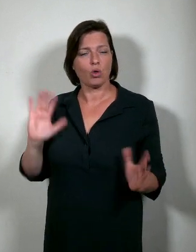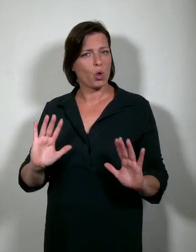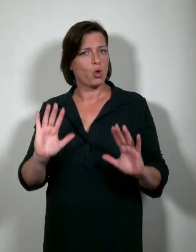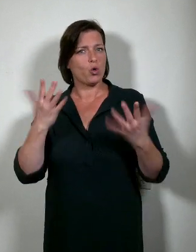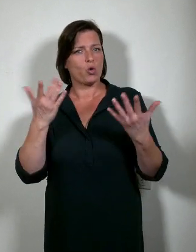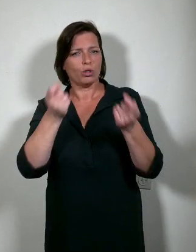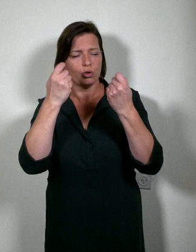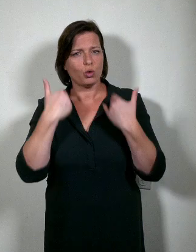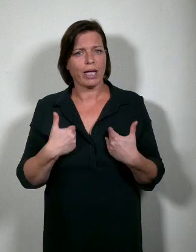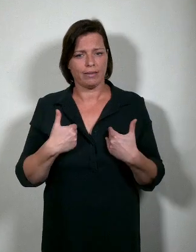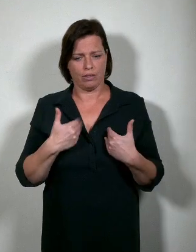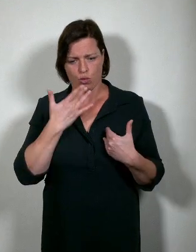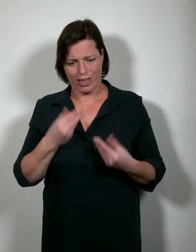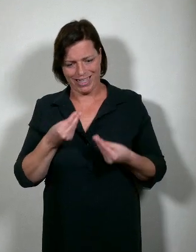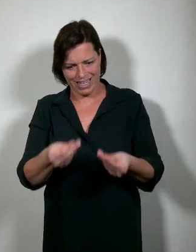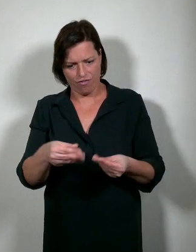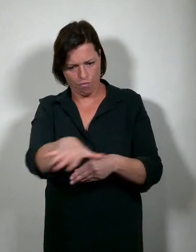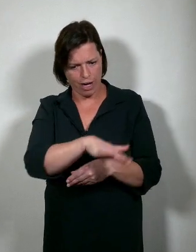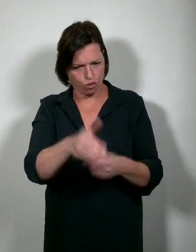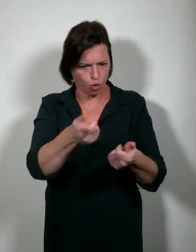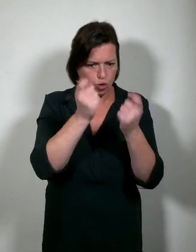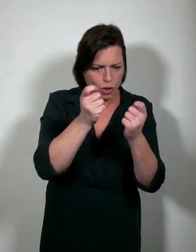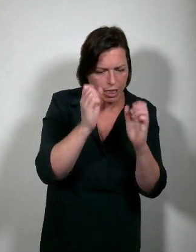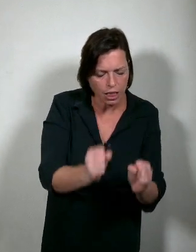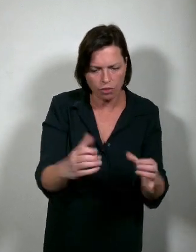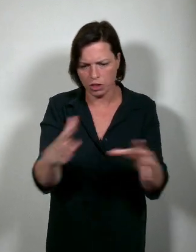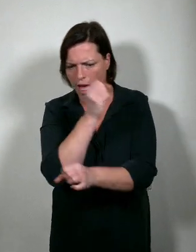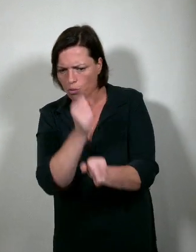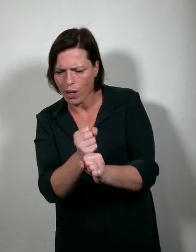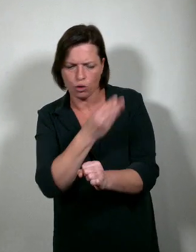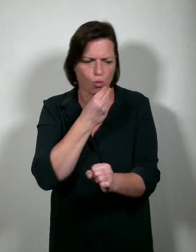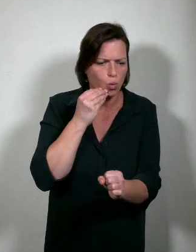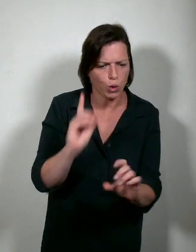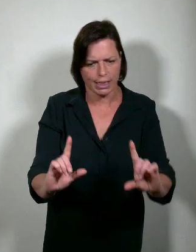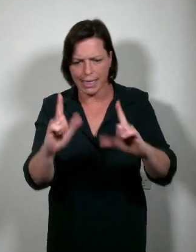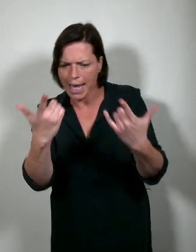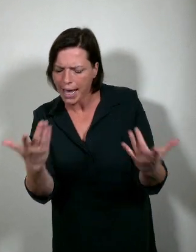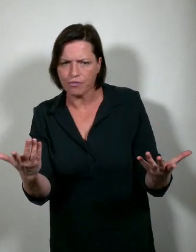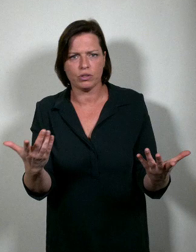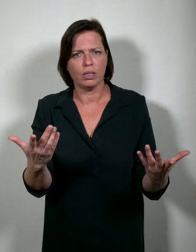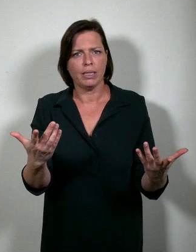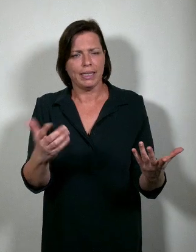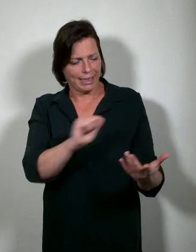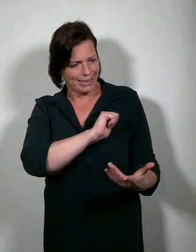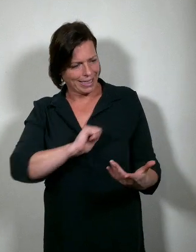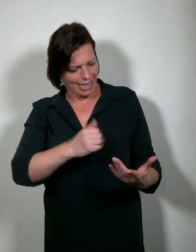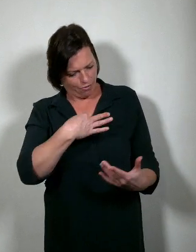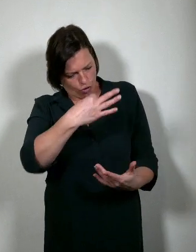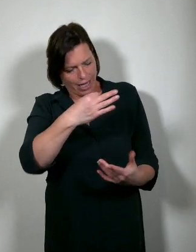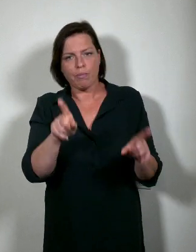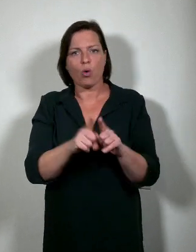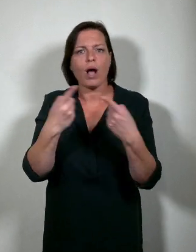wij onze studenten een goede plek bieden om te studeren, om samen te werken, om te wonen, te leven, zichzelf en anderen te